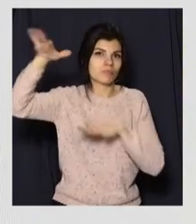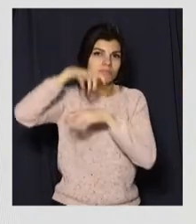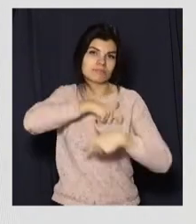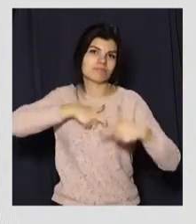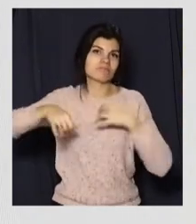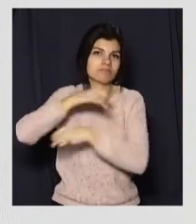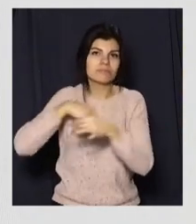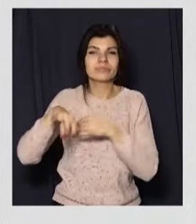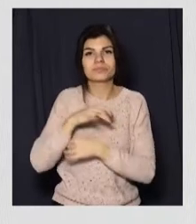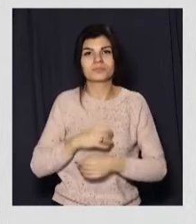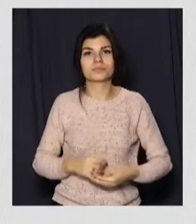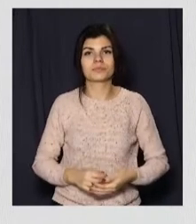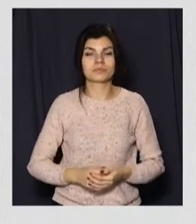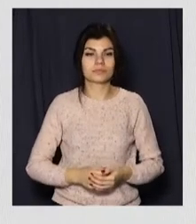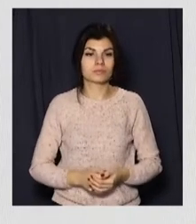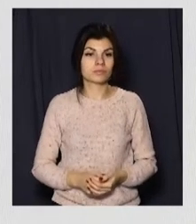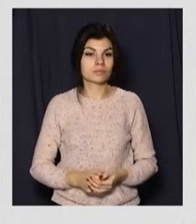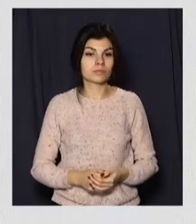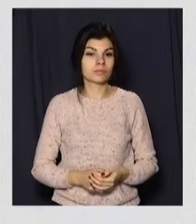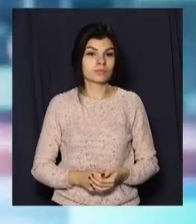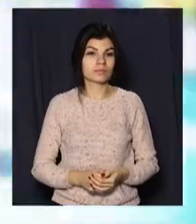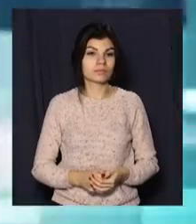Константин Комих, Open News, телеканал «Відкритий».